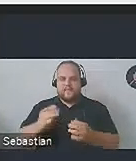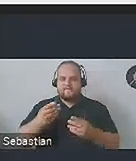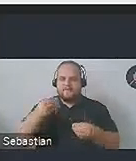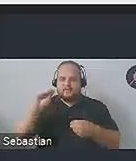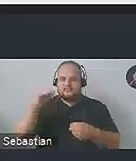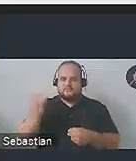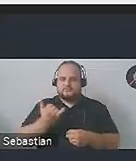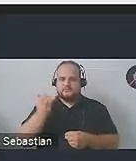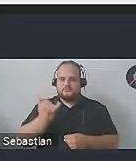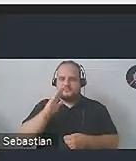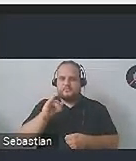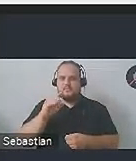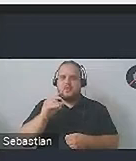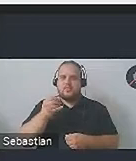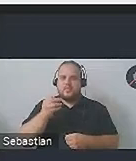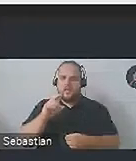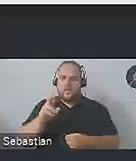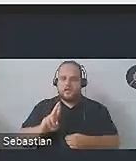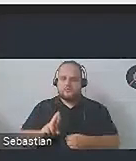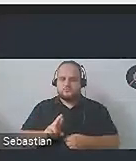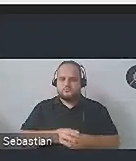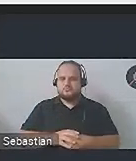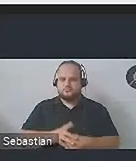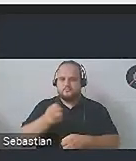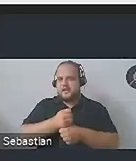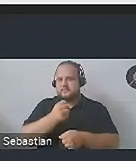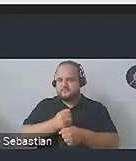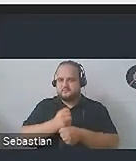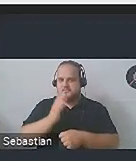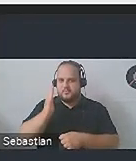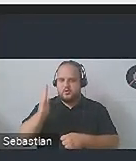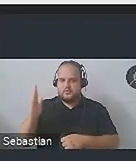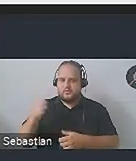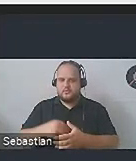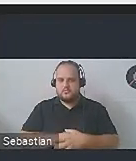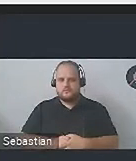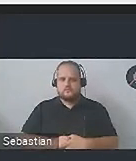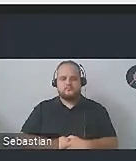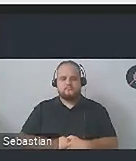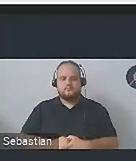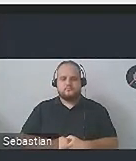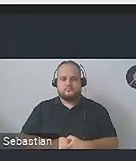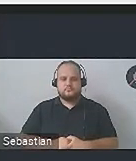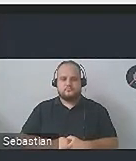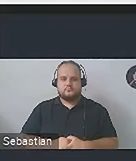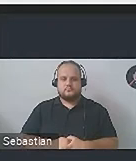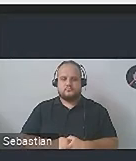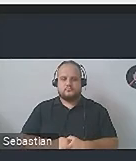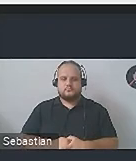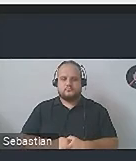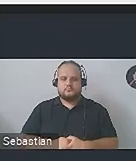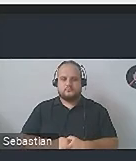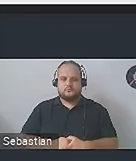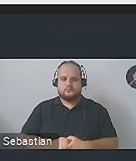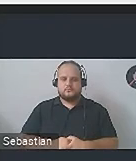najczęściej padające odpowiedzi. Czyli widzimy, że najwięcej jest wśród nas bibliotekarzy, bibliotekarek,